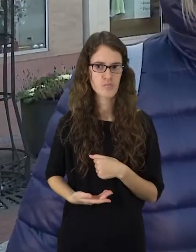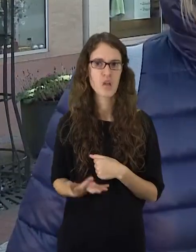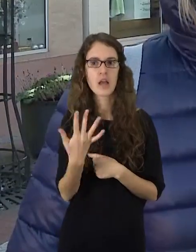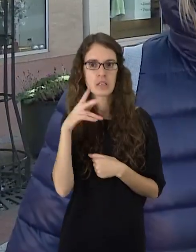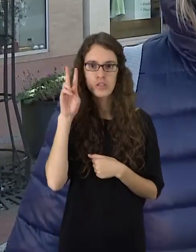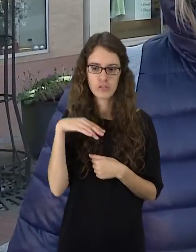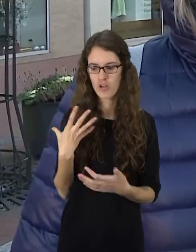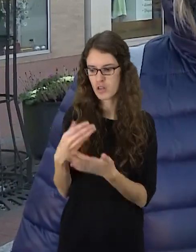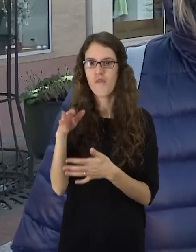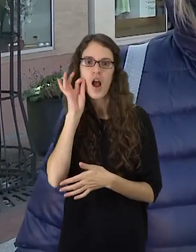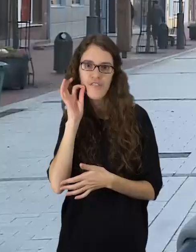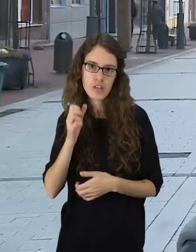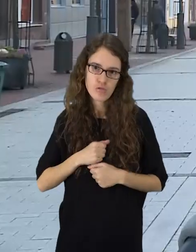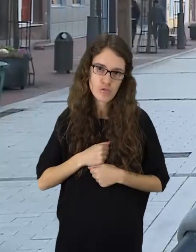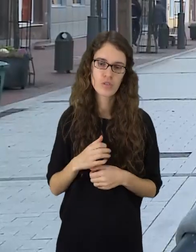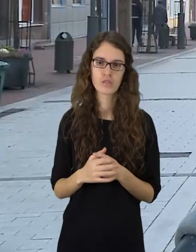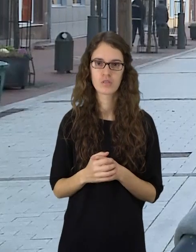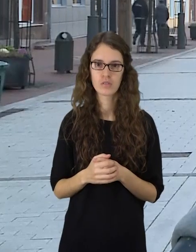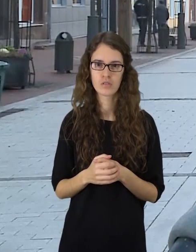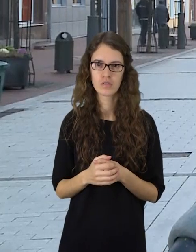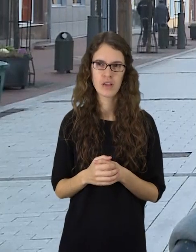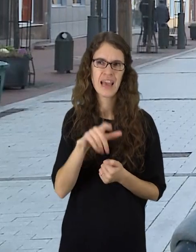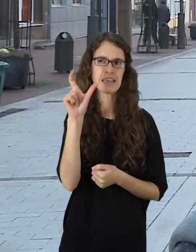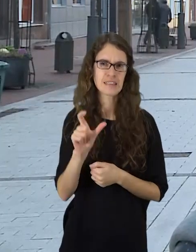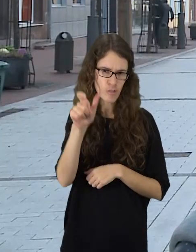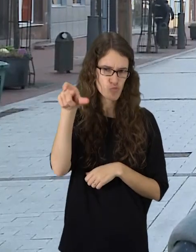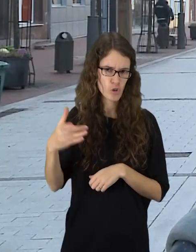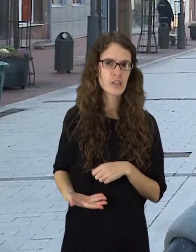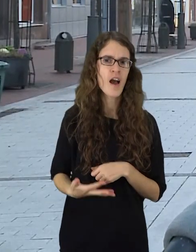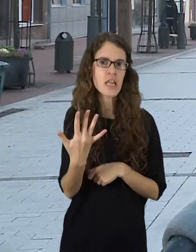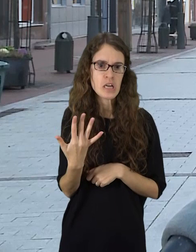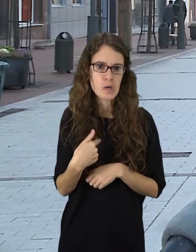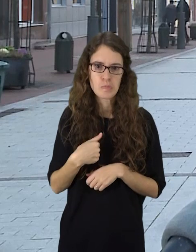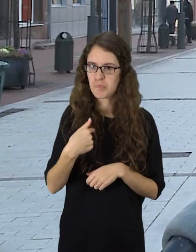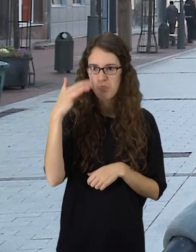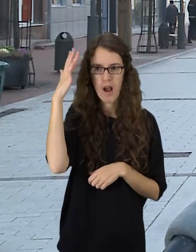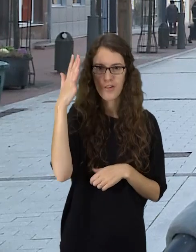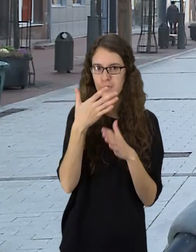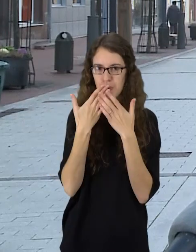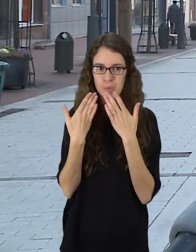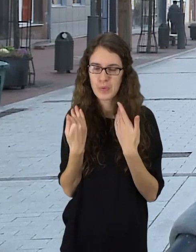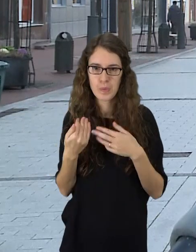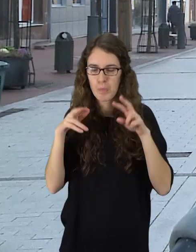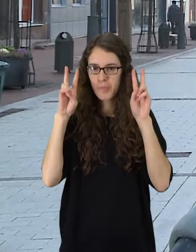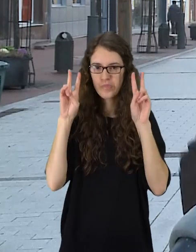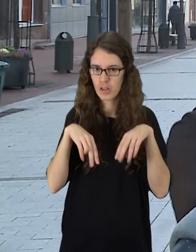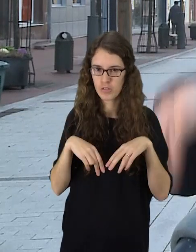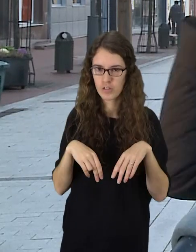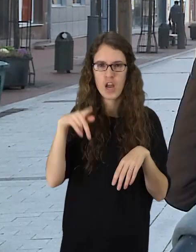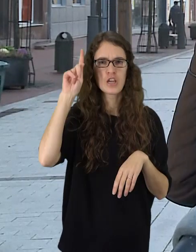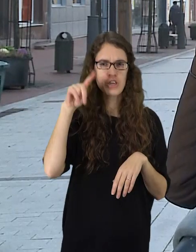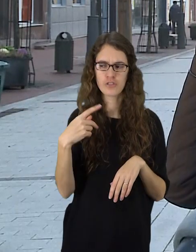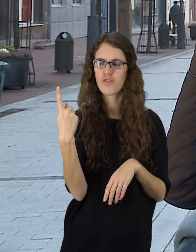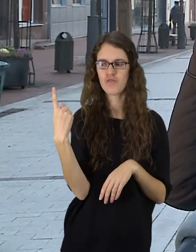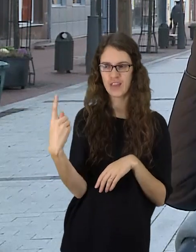Turi ir kavinės. Kiek italų gyvena? Realiai aš niekad nebuvo apie tai susmašęs, nei realiai žinau. Žinau, kad viens